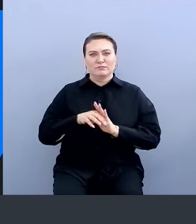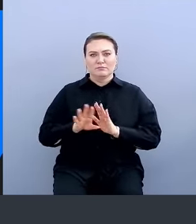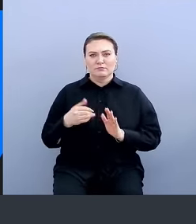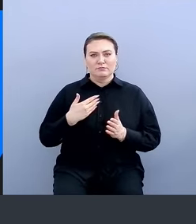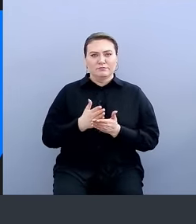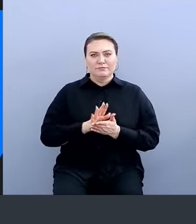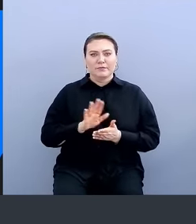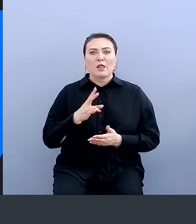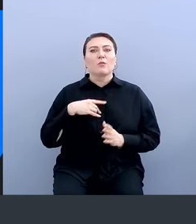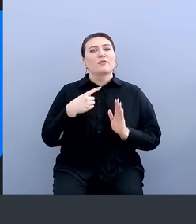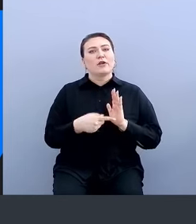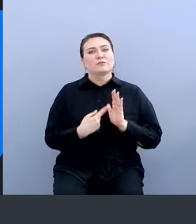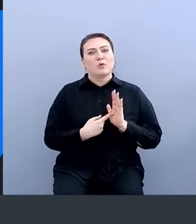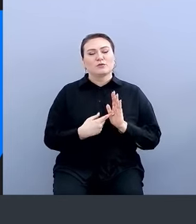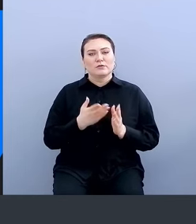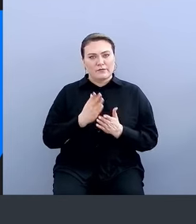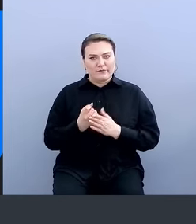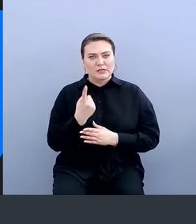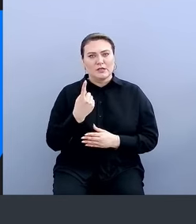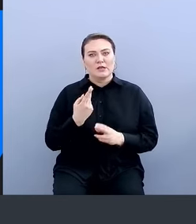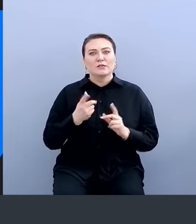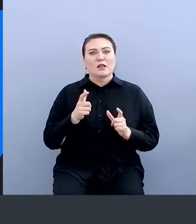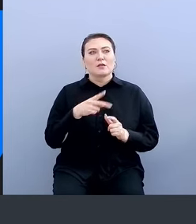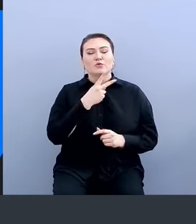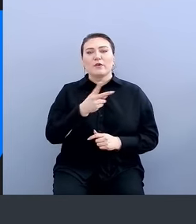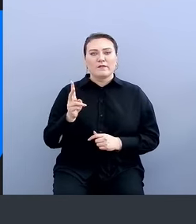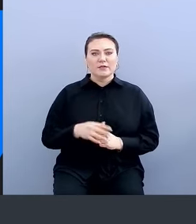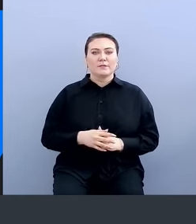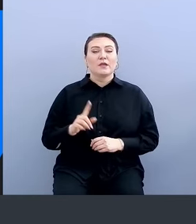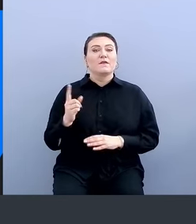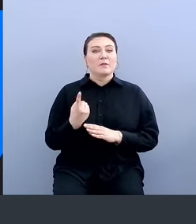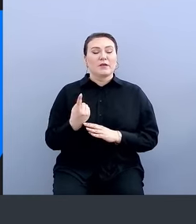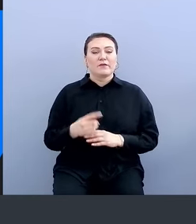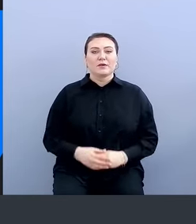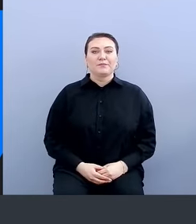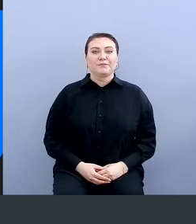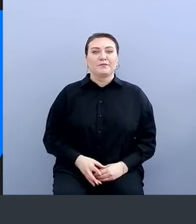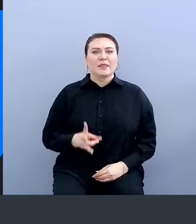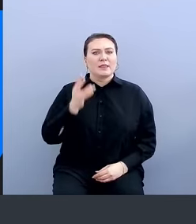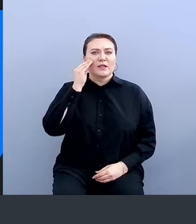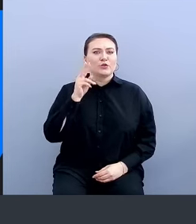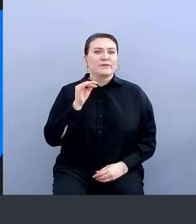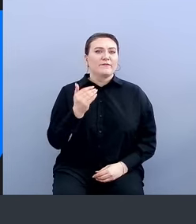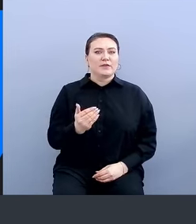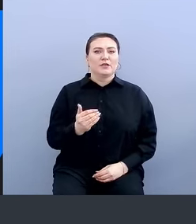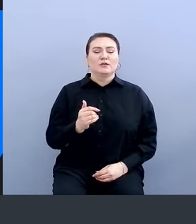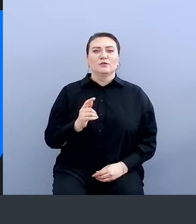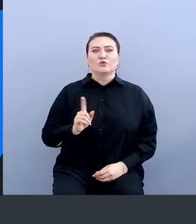возникли определенные вопросы, согласно тому, что я видел. Во-первых, не считаете ли вы, что